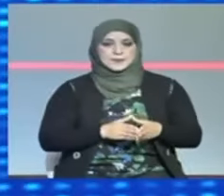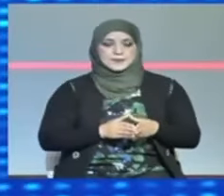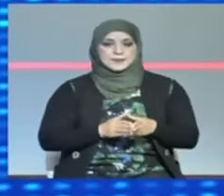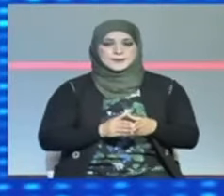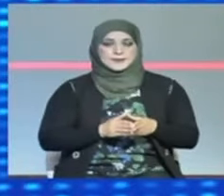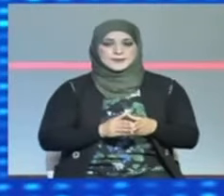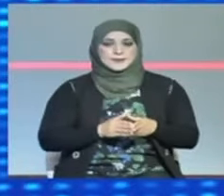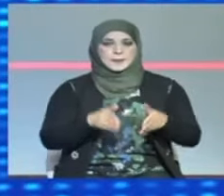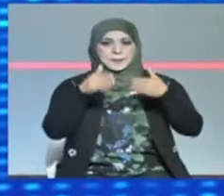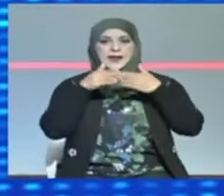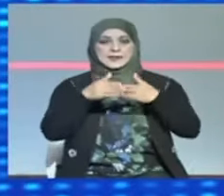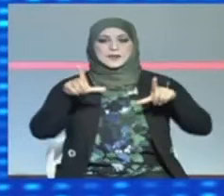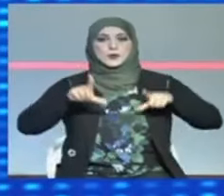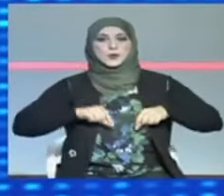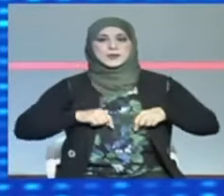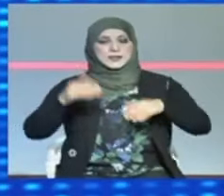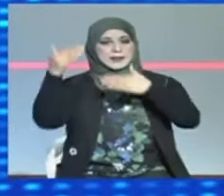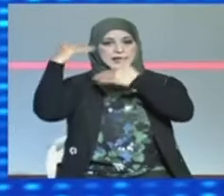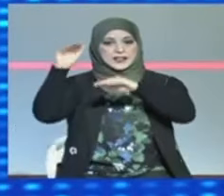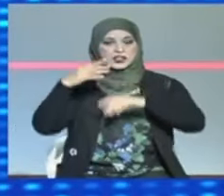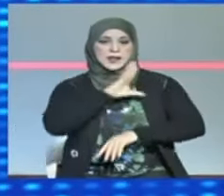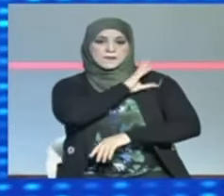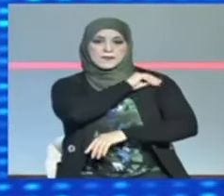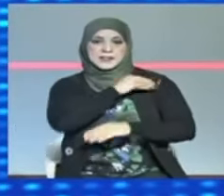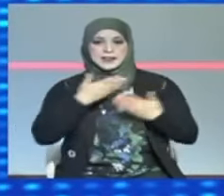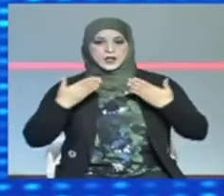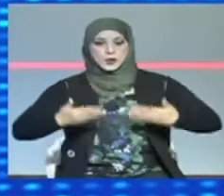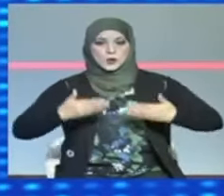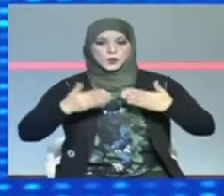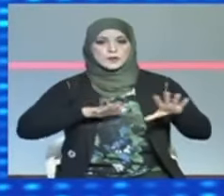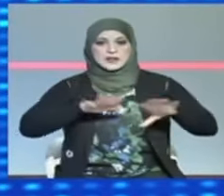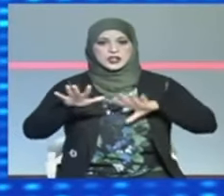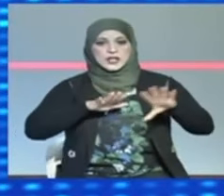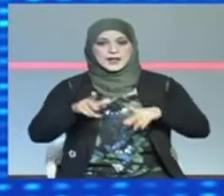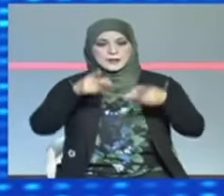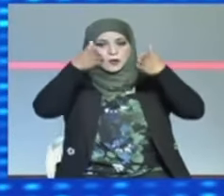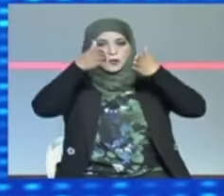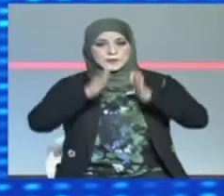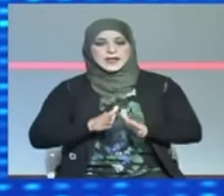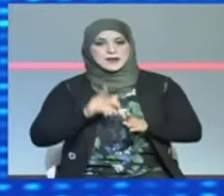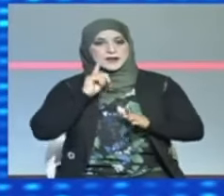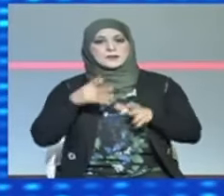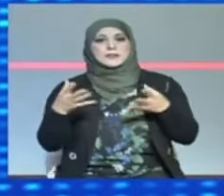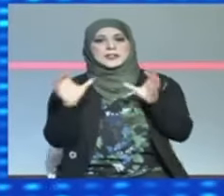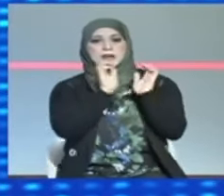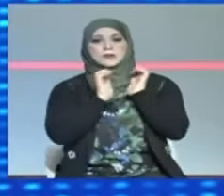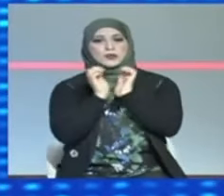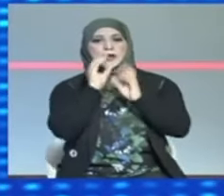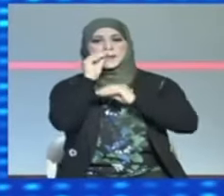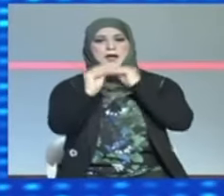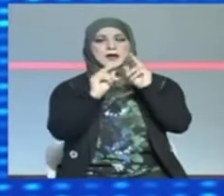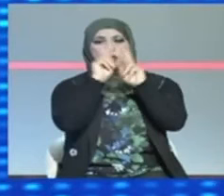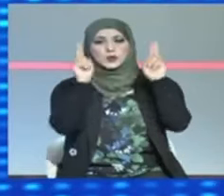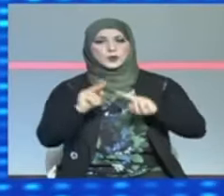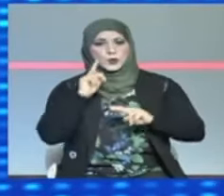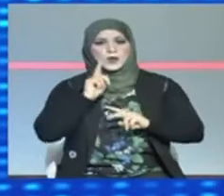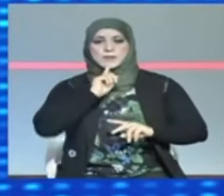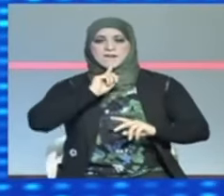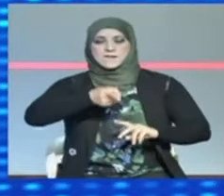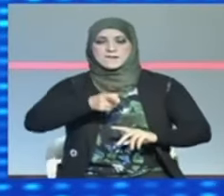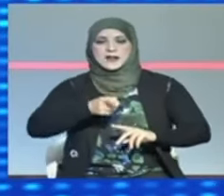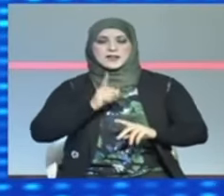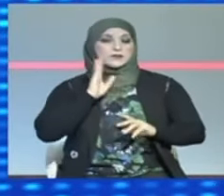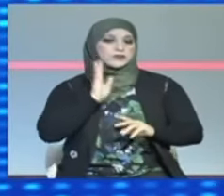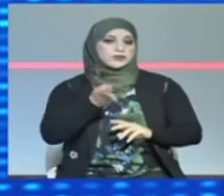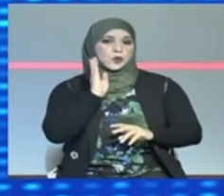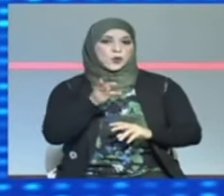طالبت وزارة الخارجية الفلسطينية اليوم بإجراءات فعلية من المجتمع الدولي تتضمن فرض عقوبات